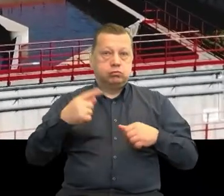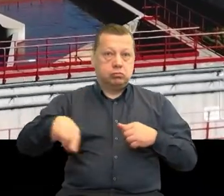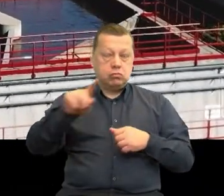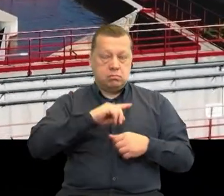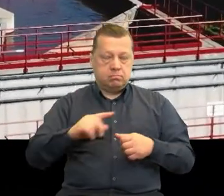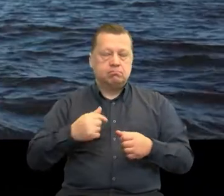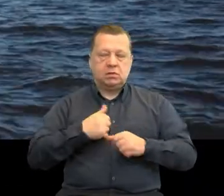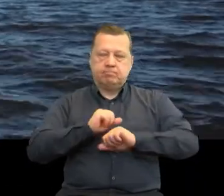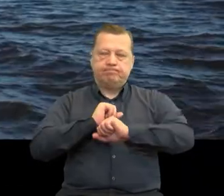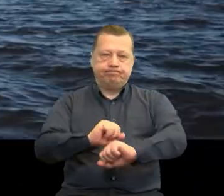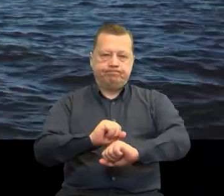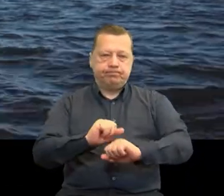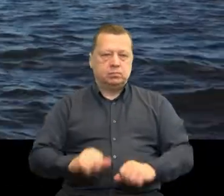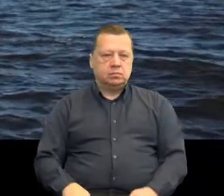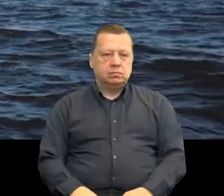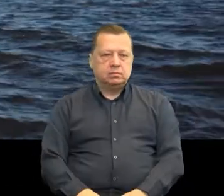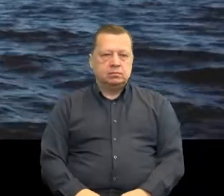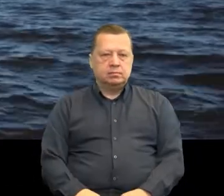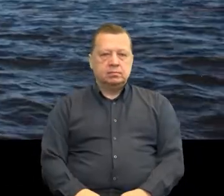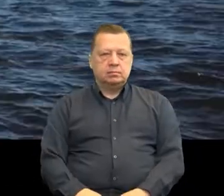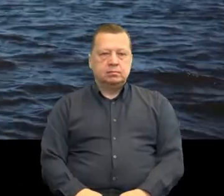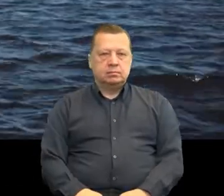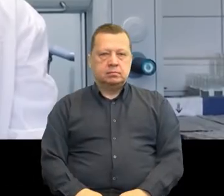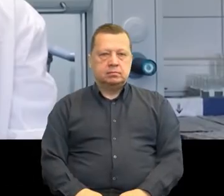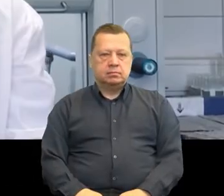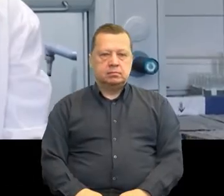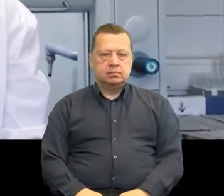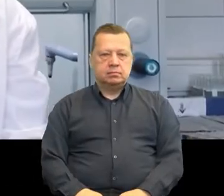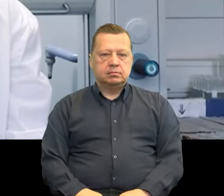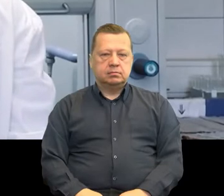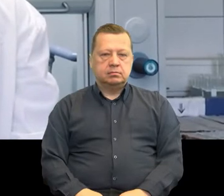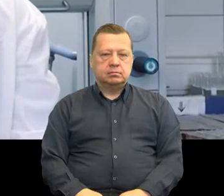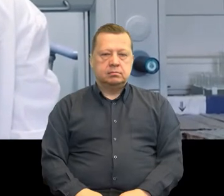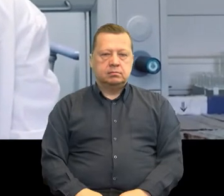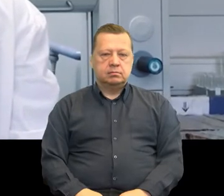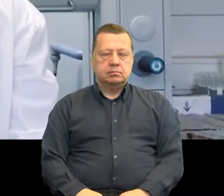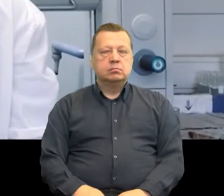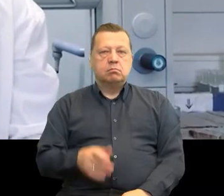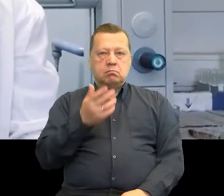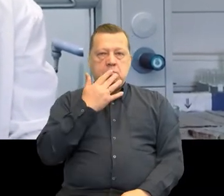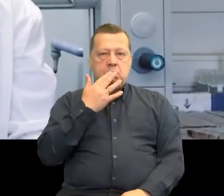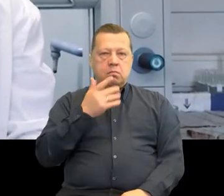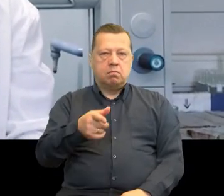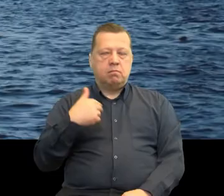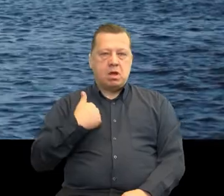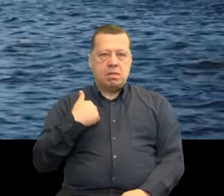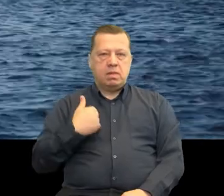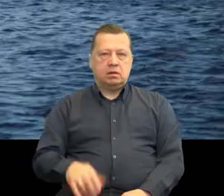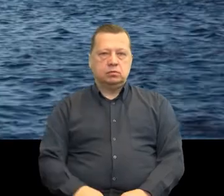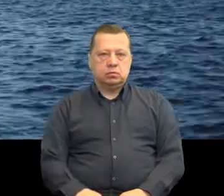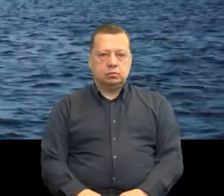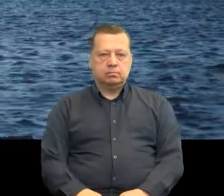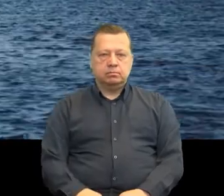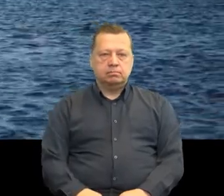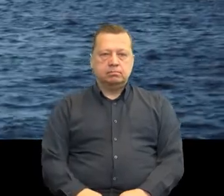farmaceutyków. Jezbo Baltic je nasz úspět, které jsme, které které které jsme, které které Takže připravenie